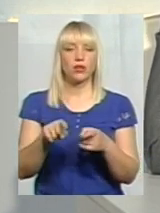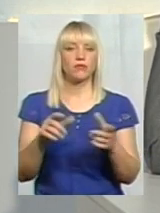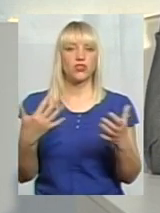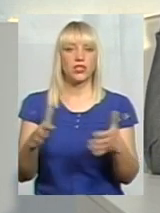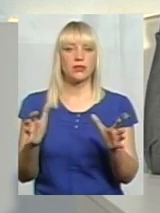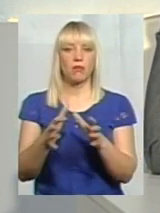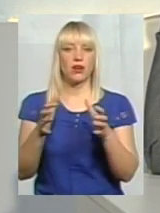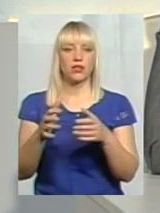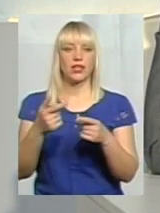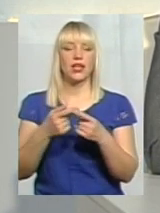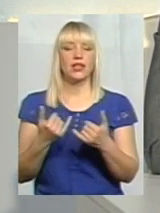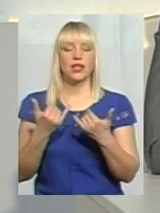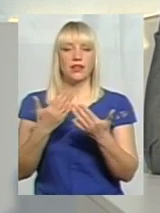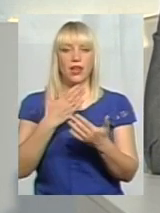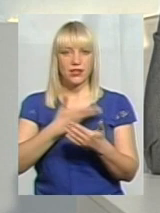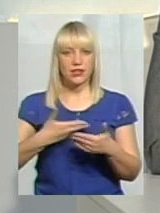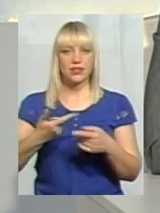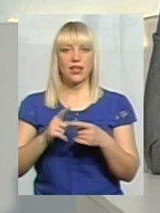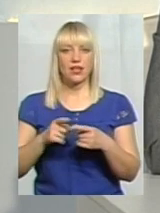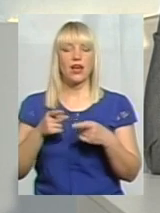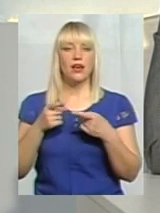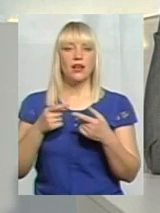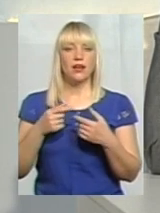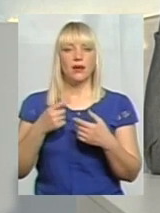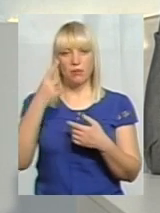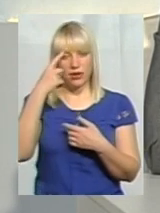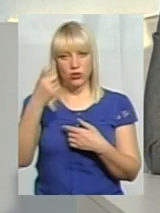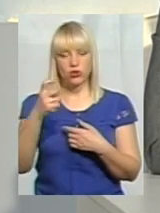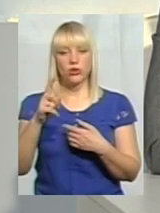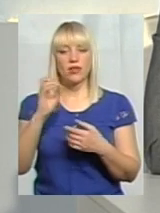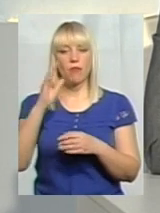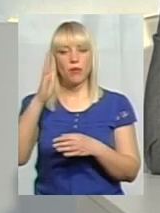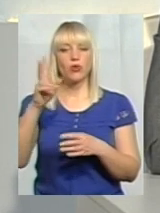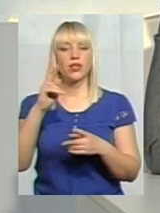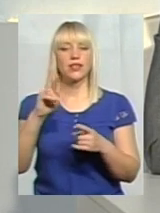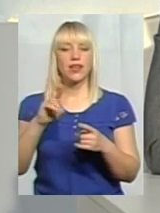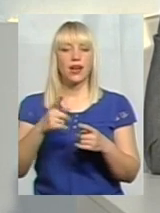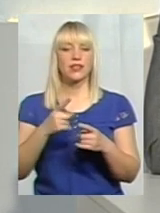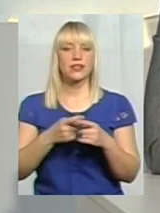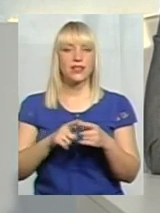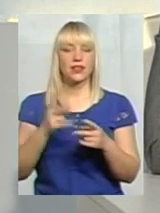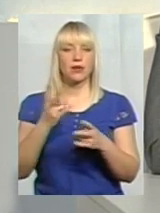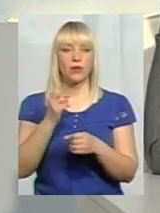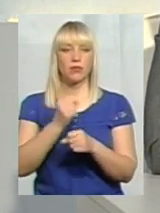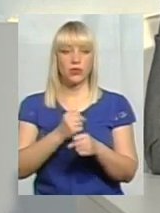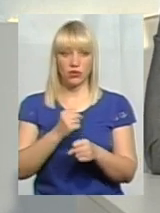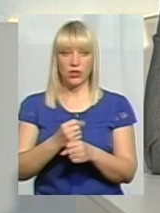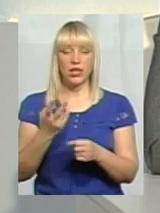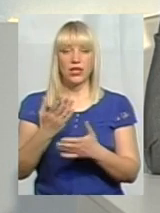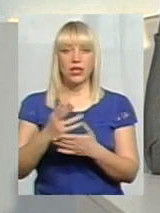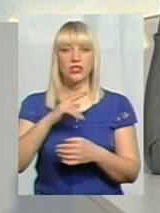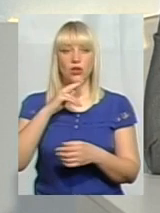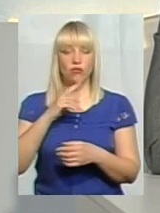це для нас є предосторога на майбутнє, яким чином потрібно нам працювати. І, звичайно, ми це взяли до уваги, і заваження